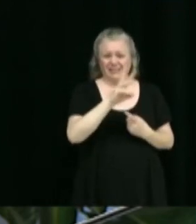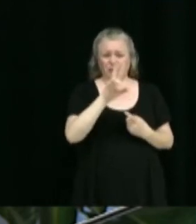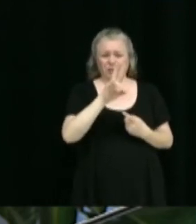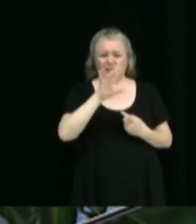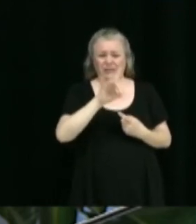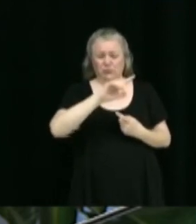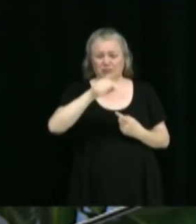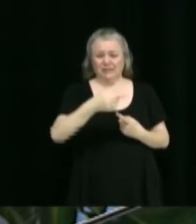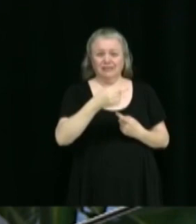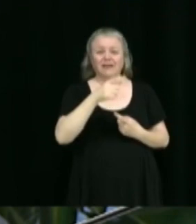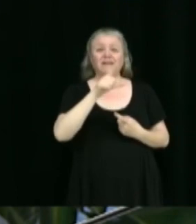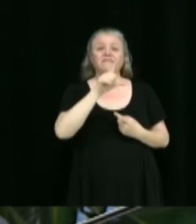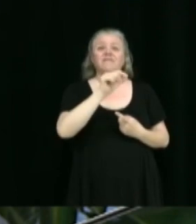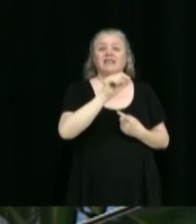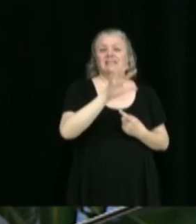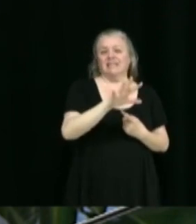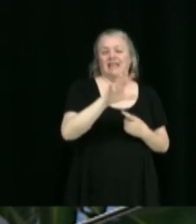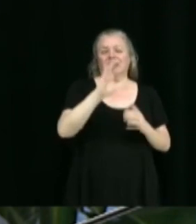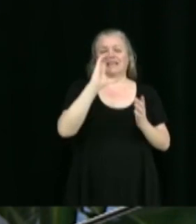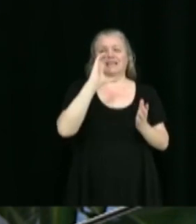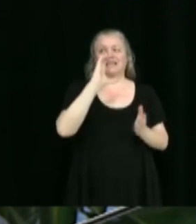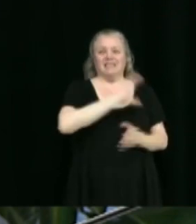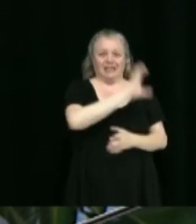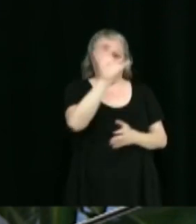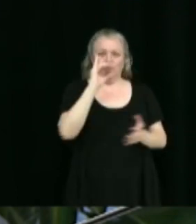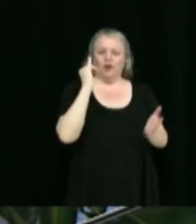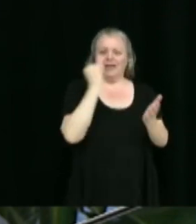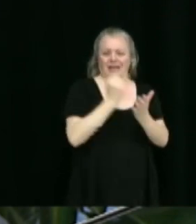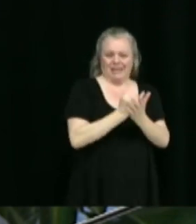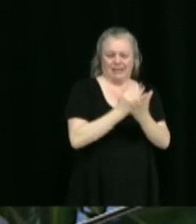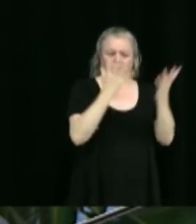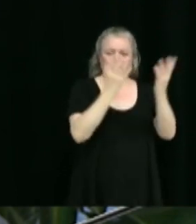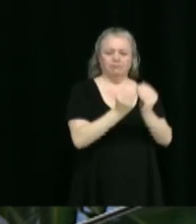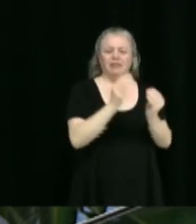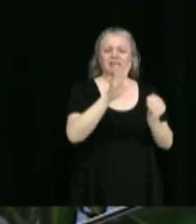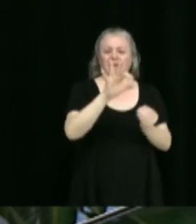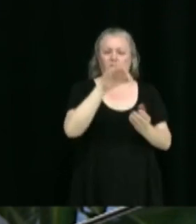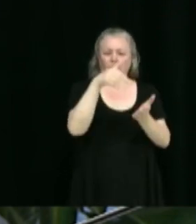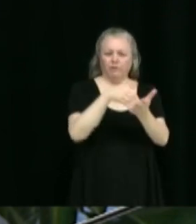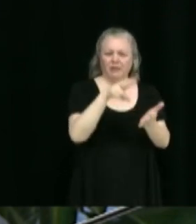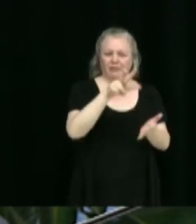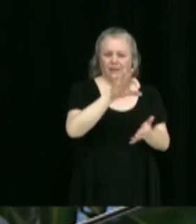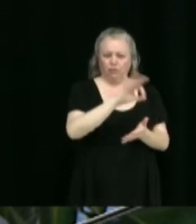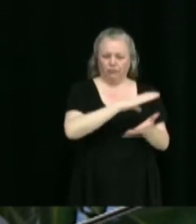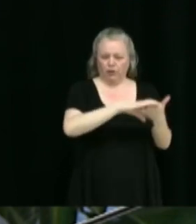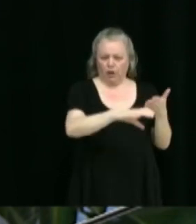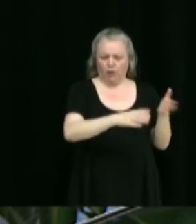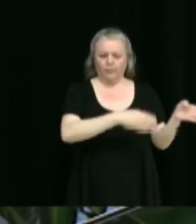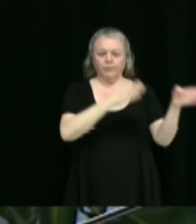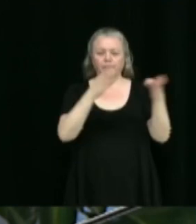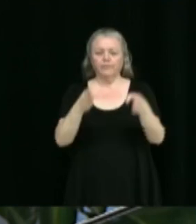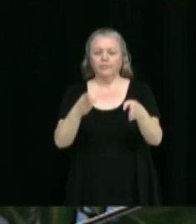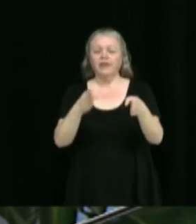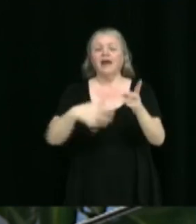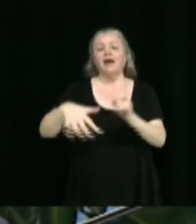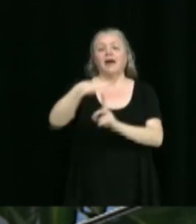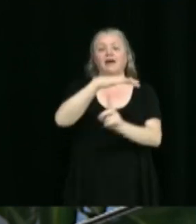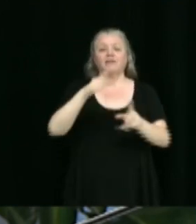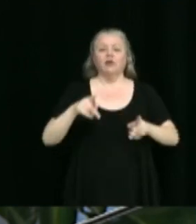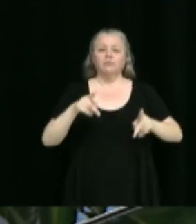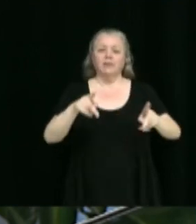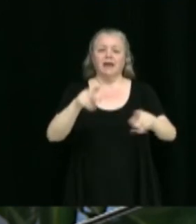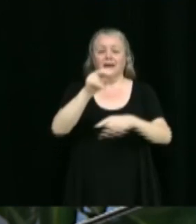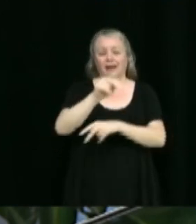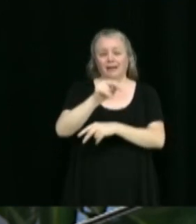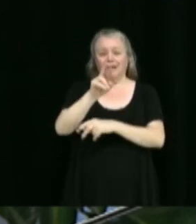25 Canada Inc. pour un montant de 59 039 $ de environnement routier NRJ